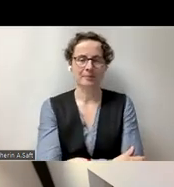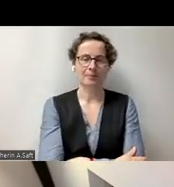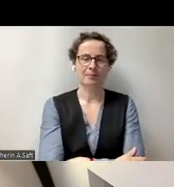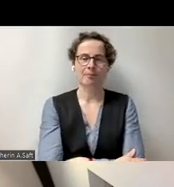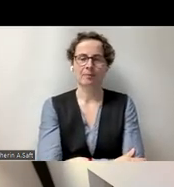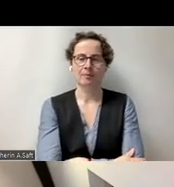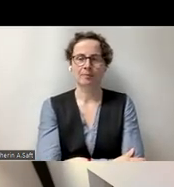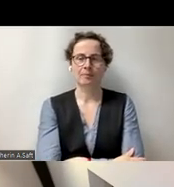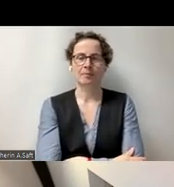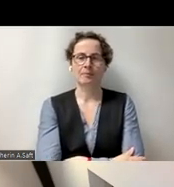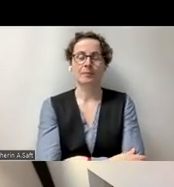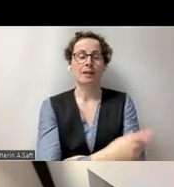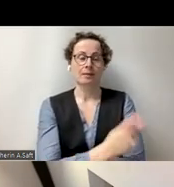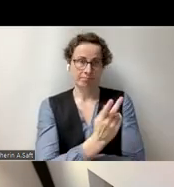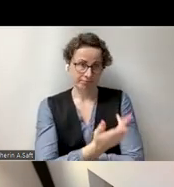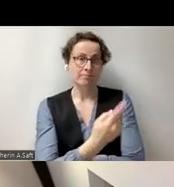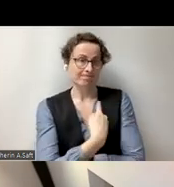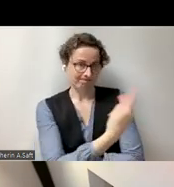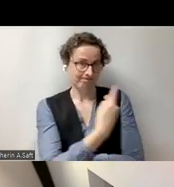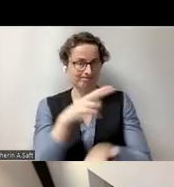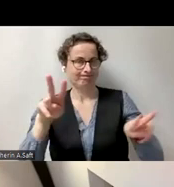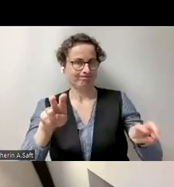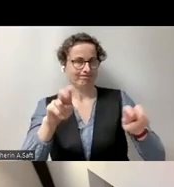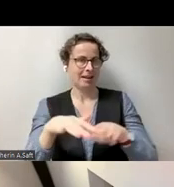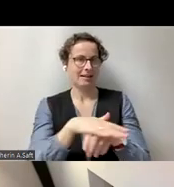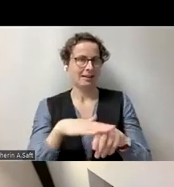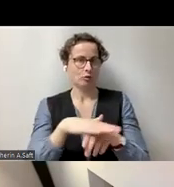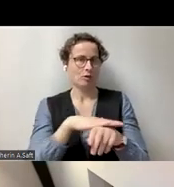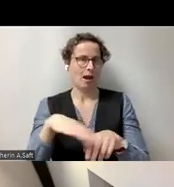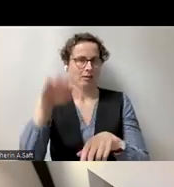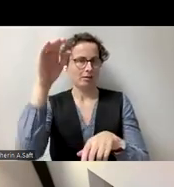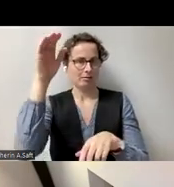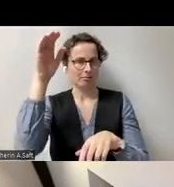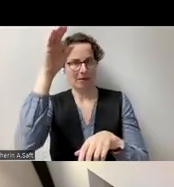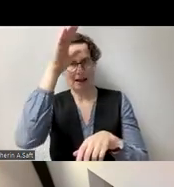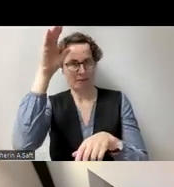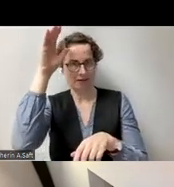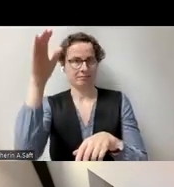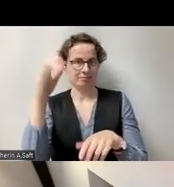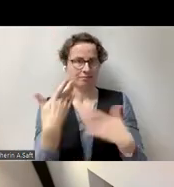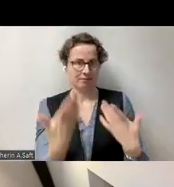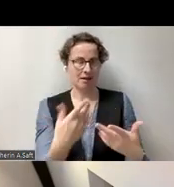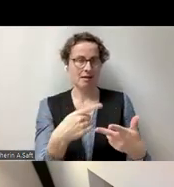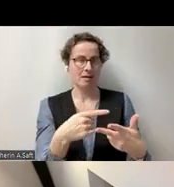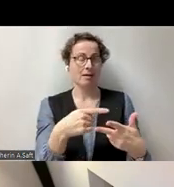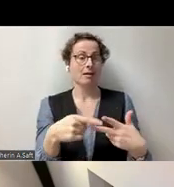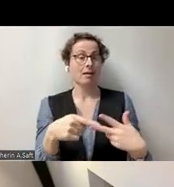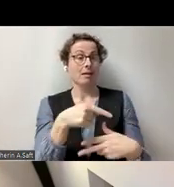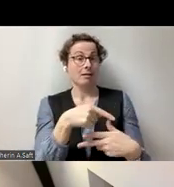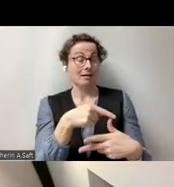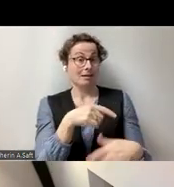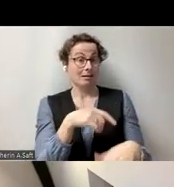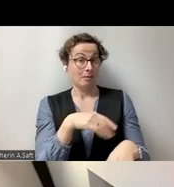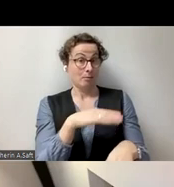Wir beide sind eben die nationalen Experten, zusammen mit Grieber Strutz. Dr. Jecha Mohamed ist von Fraunhofer-FIT.